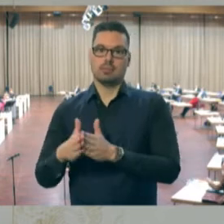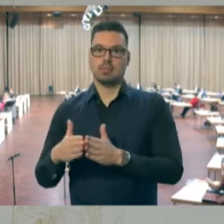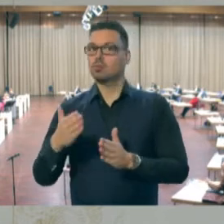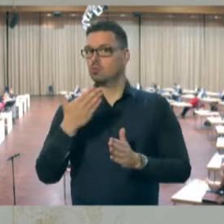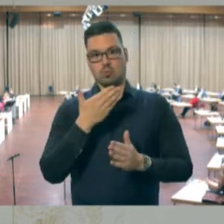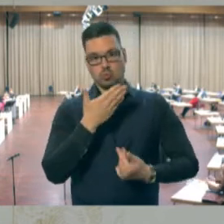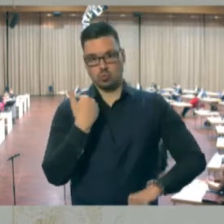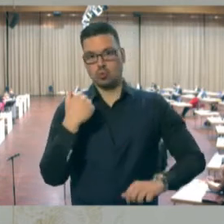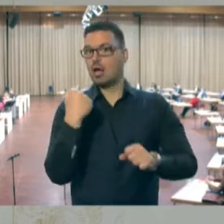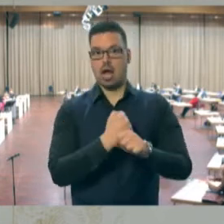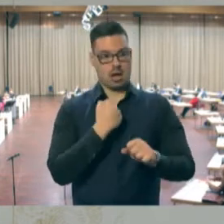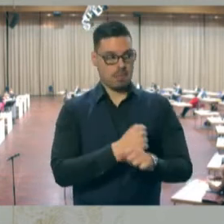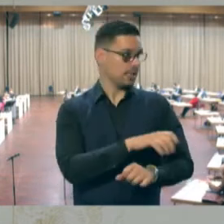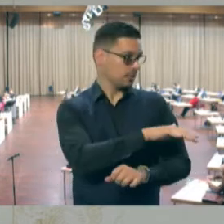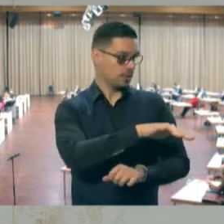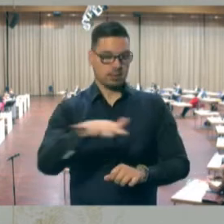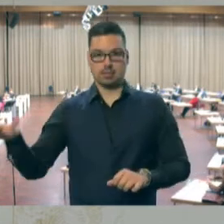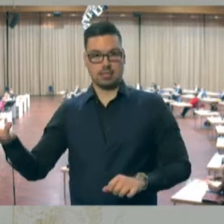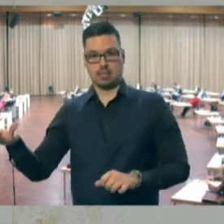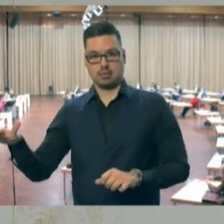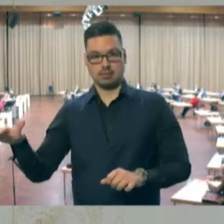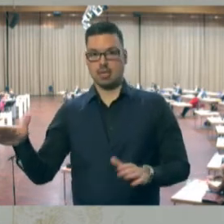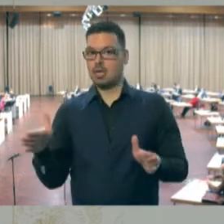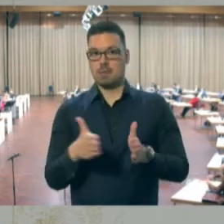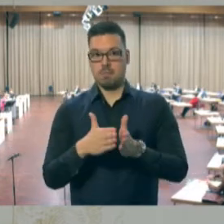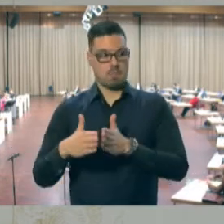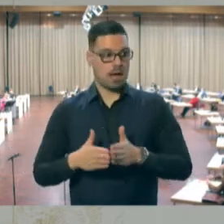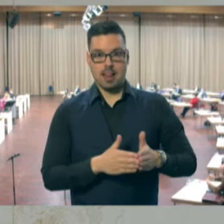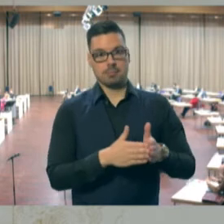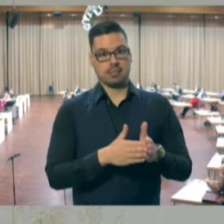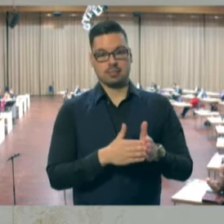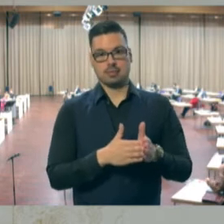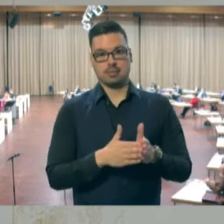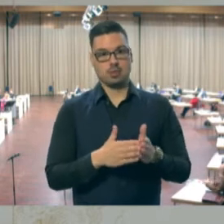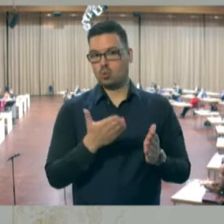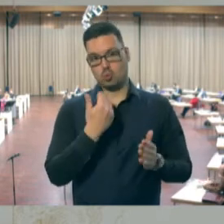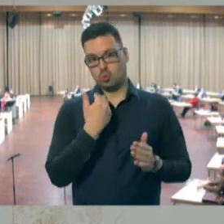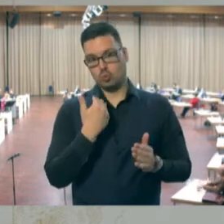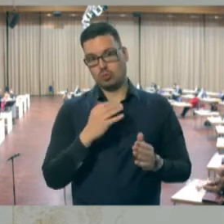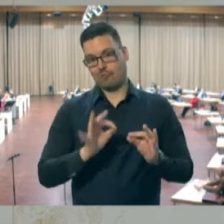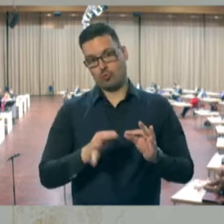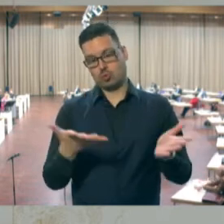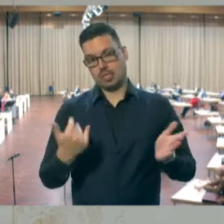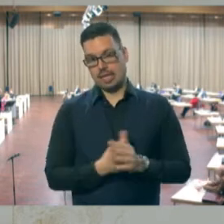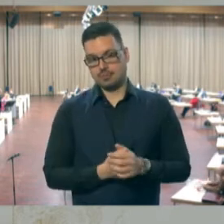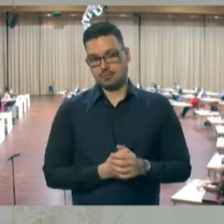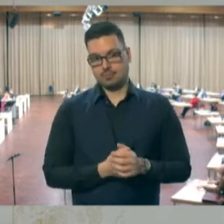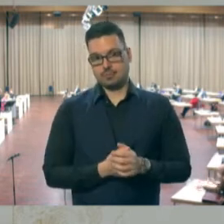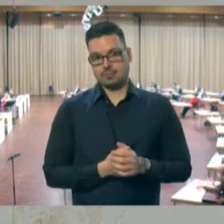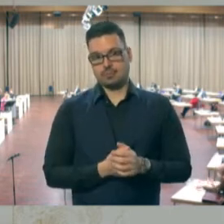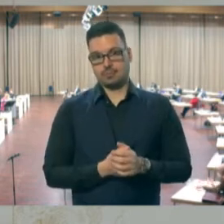Sie, diese Mitarbeiterinnen und Mitarbeiter und der ganze Apparat auch nicht so gut funktionieren.